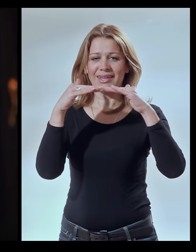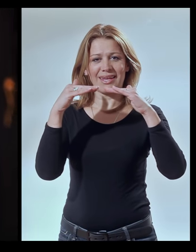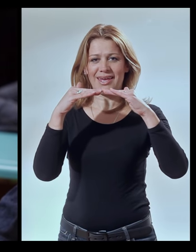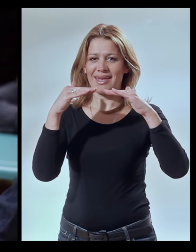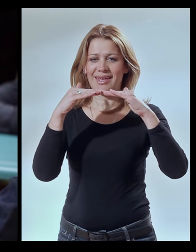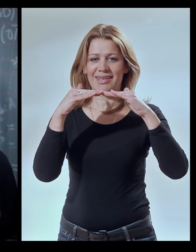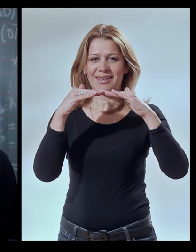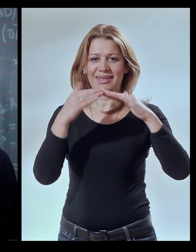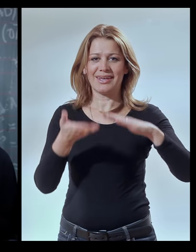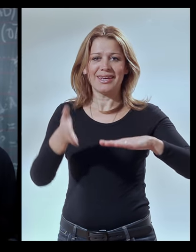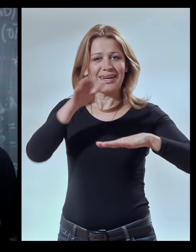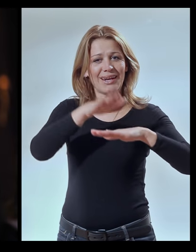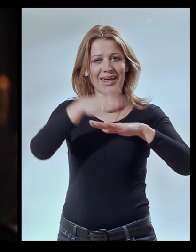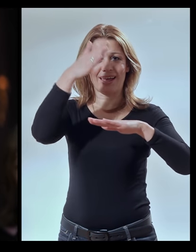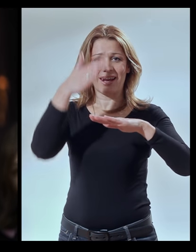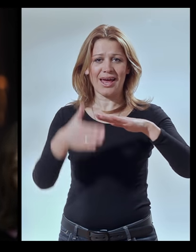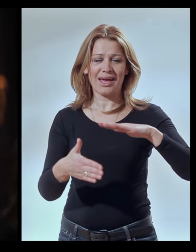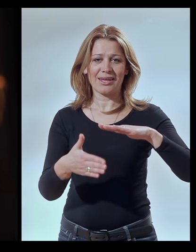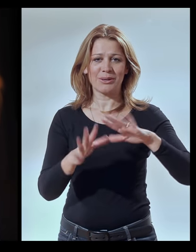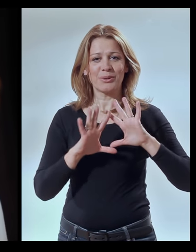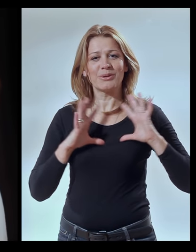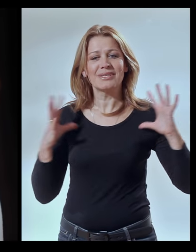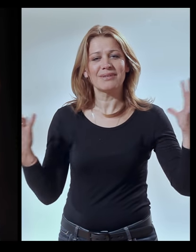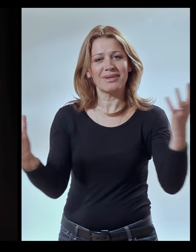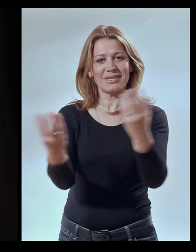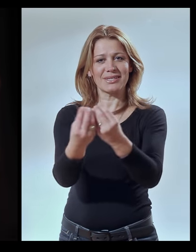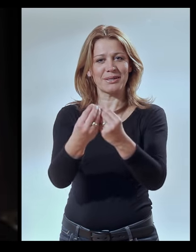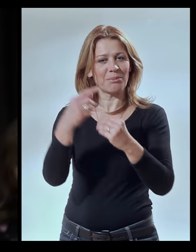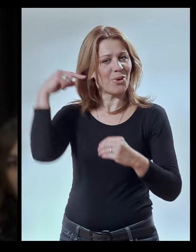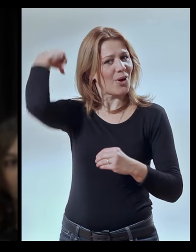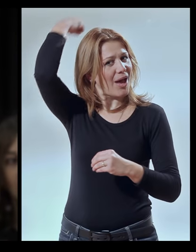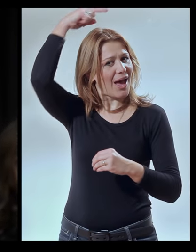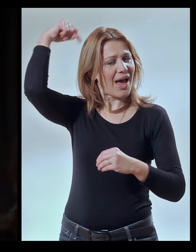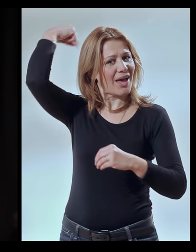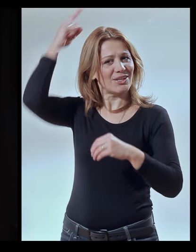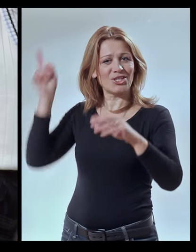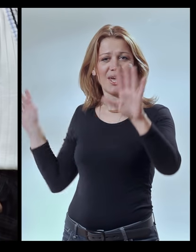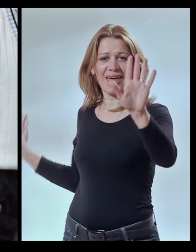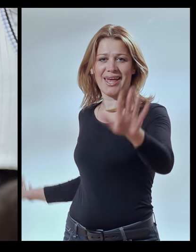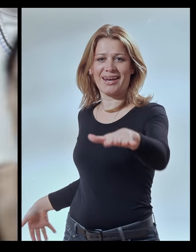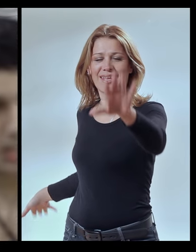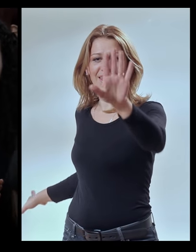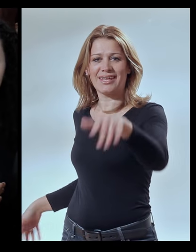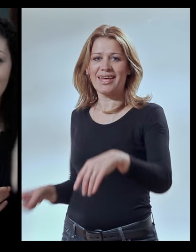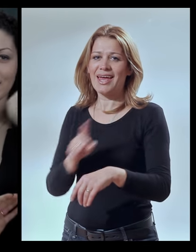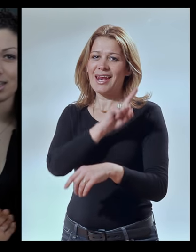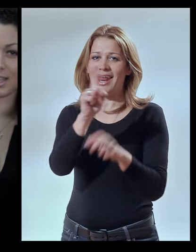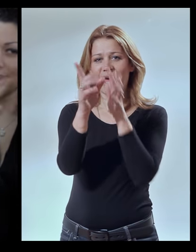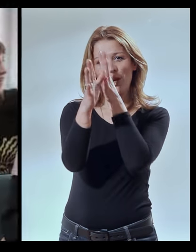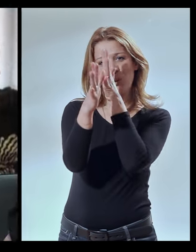jednaki Na kraju svi smo anđeli